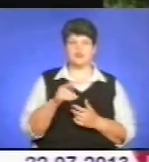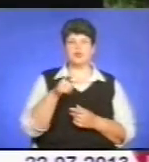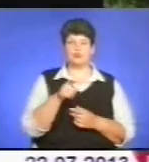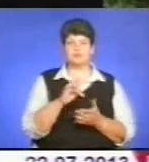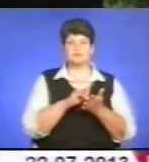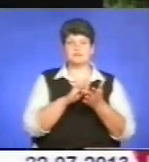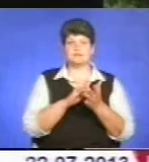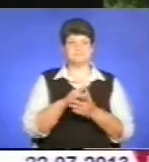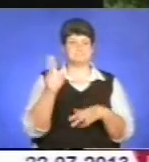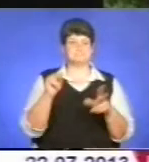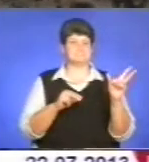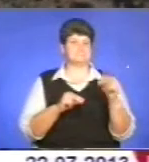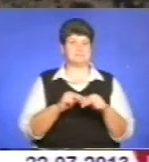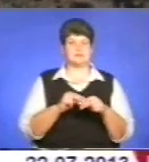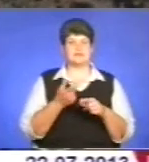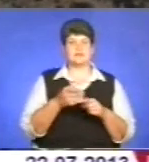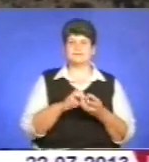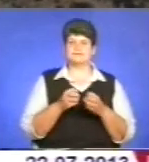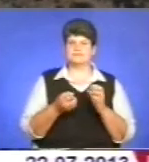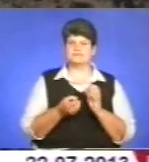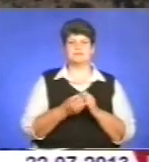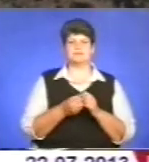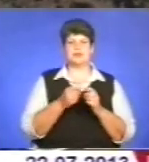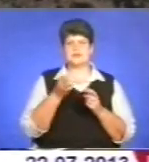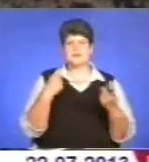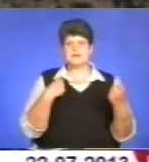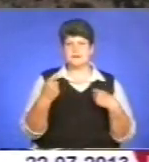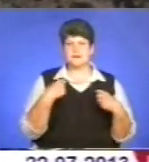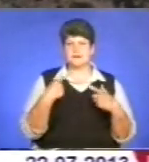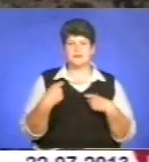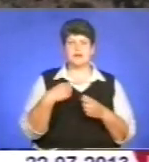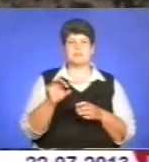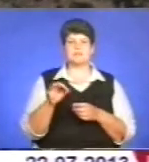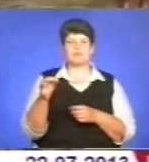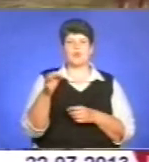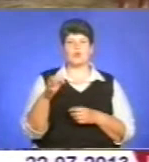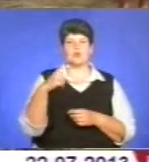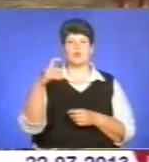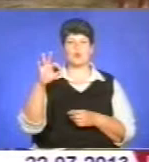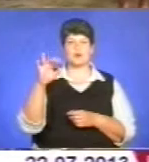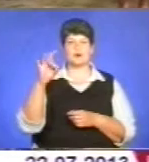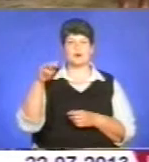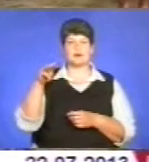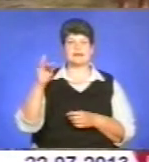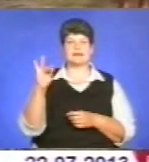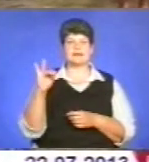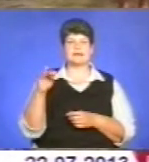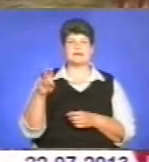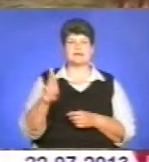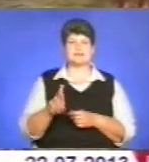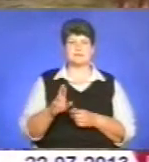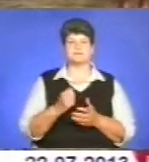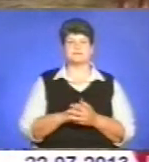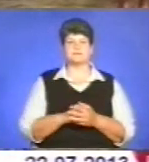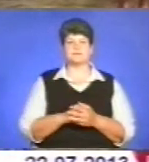зазвичай щастило. Тільки от дошкуляли комарі на острові Хортиця. Траплялися пригоди на шляху, але про них Сергій Хлєбас згадує